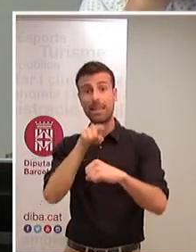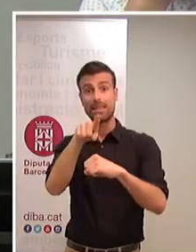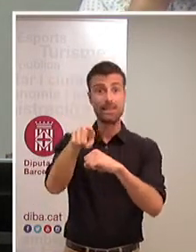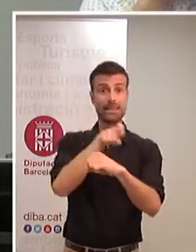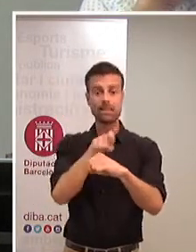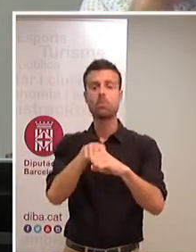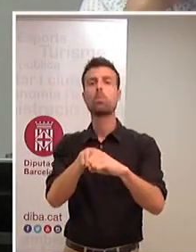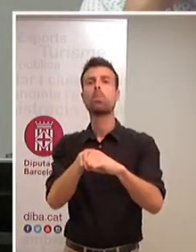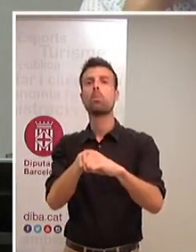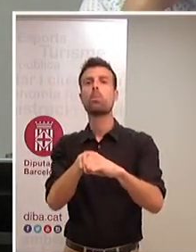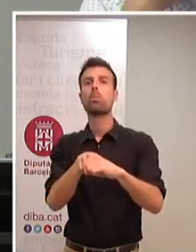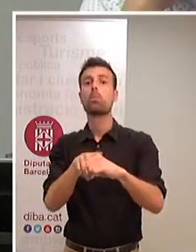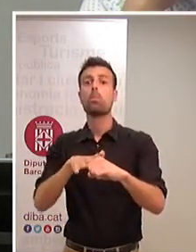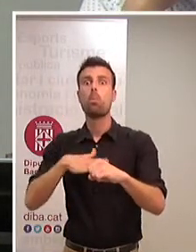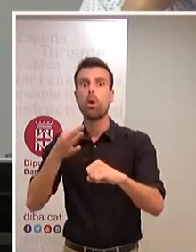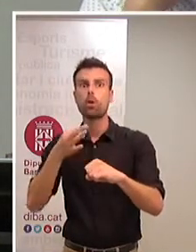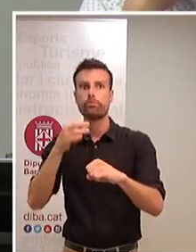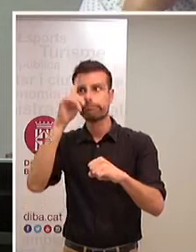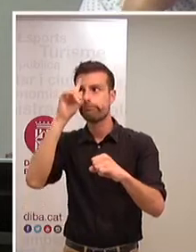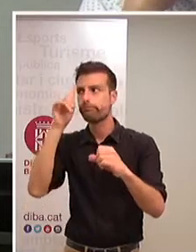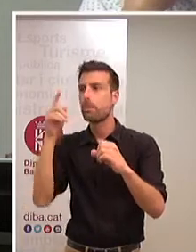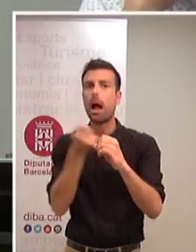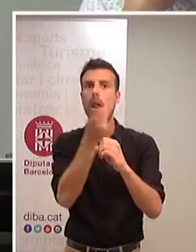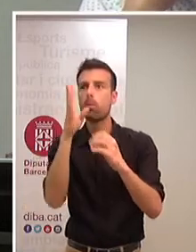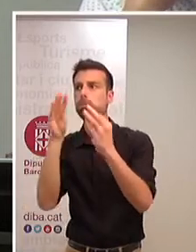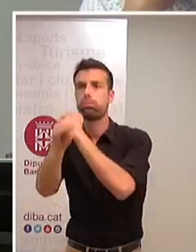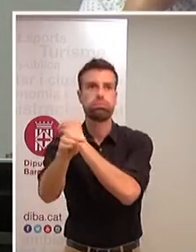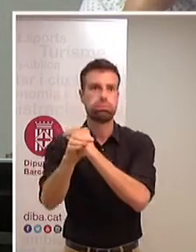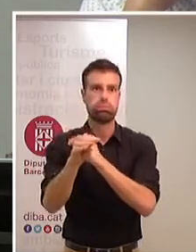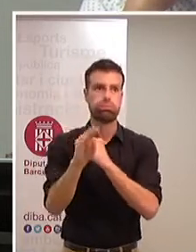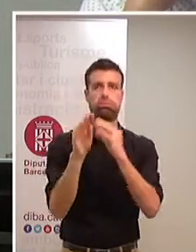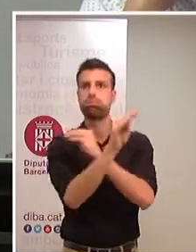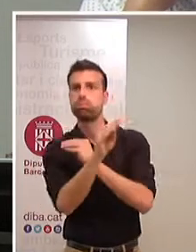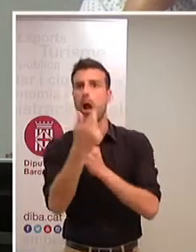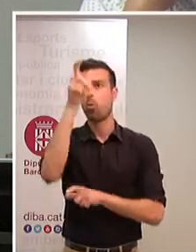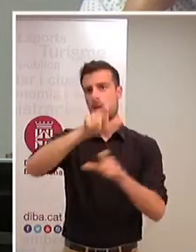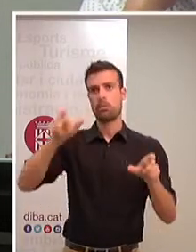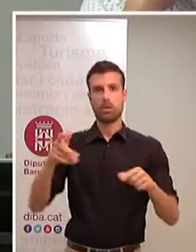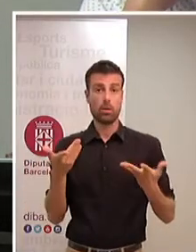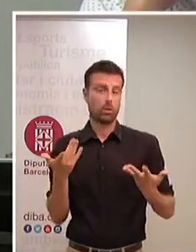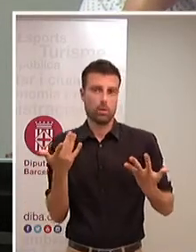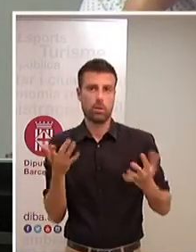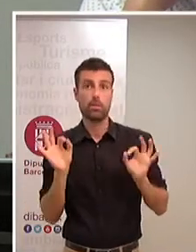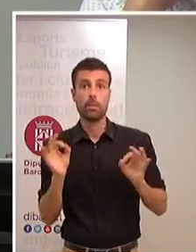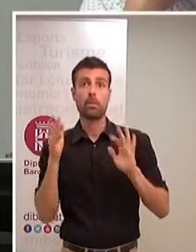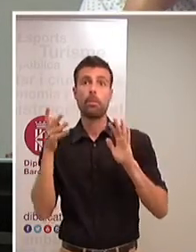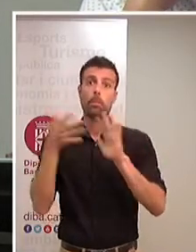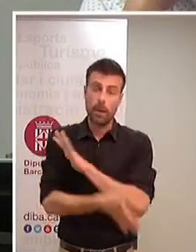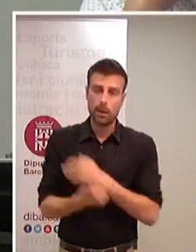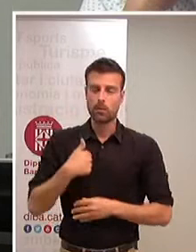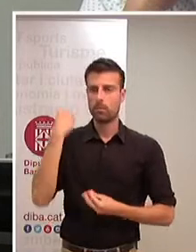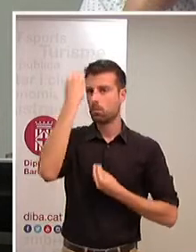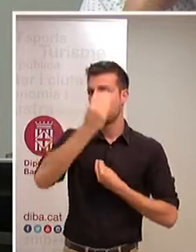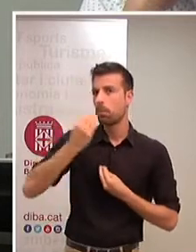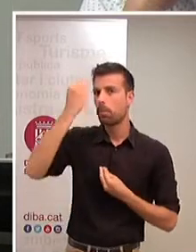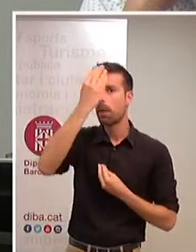ser poc compartida per doncs a algunes persones. I per tant crec que